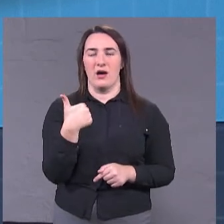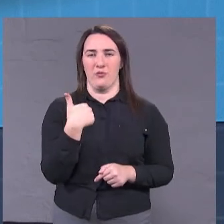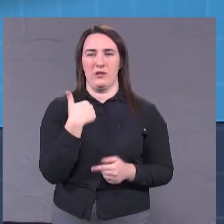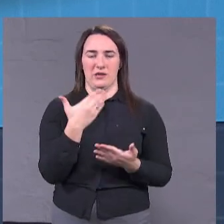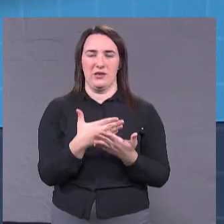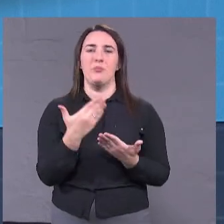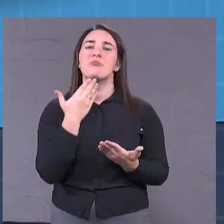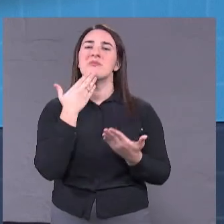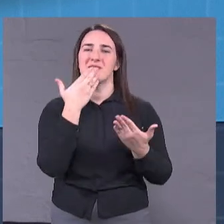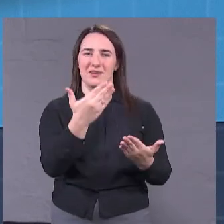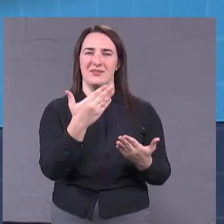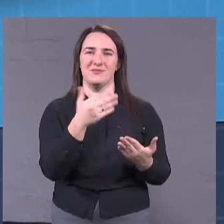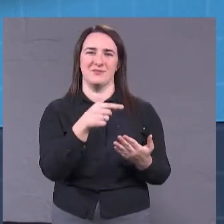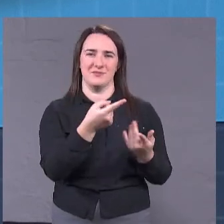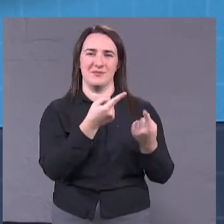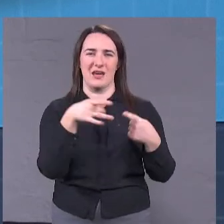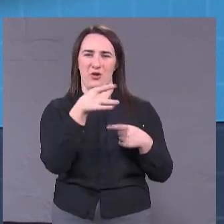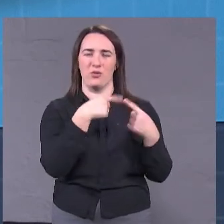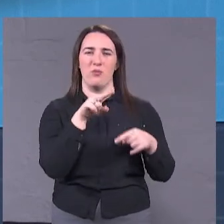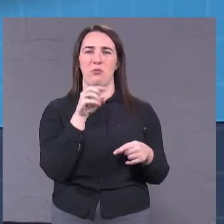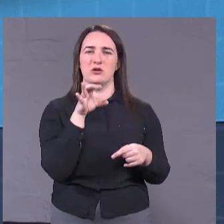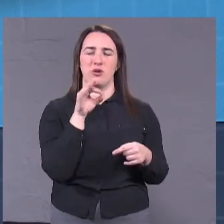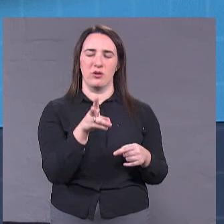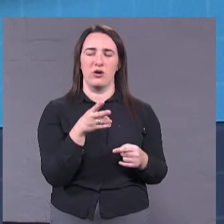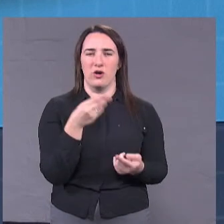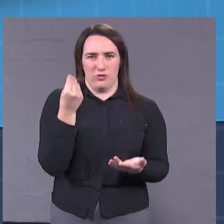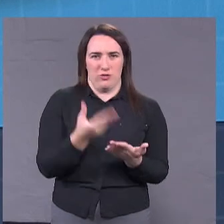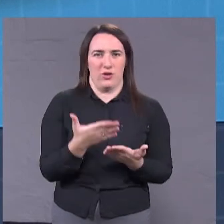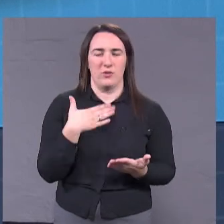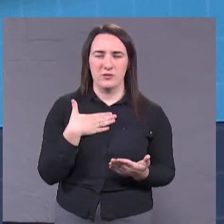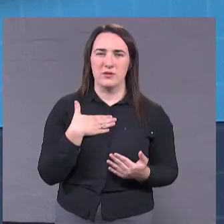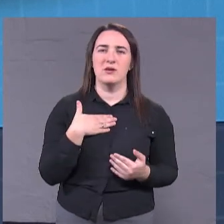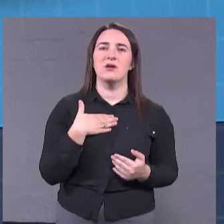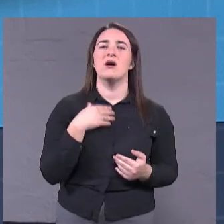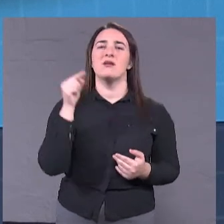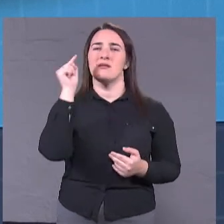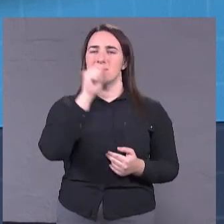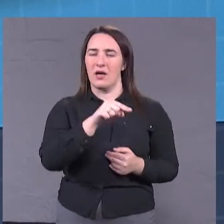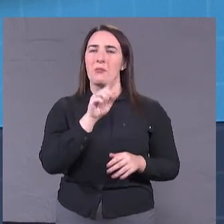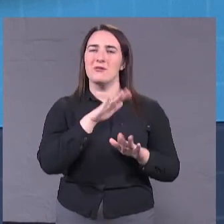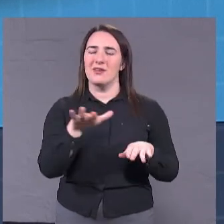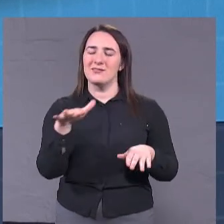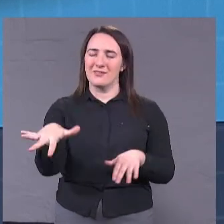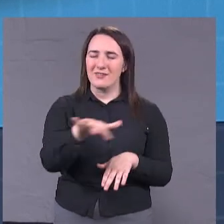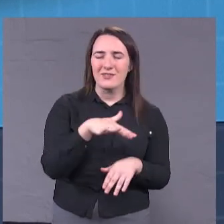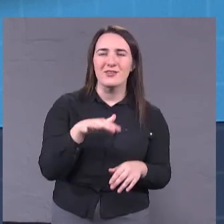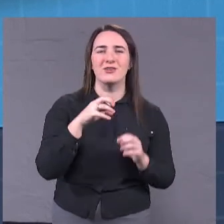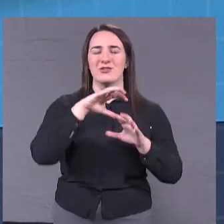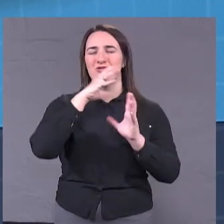між ціними розповідні зінах ділятів, це